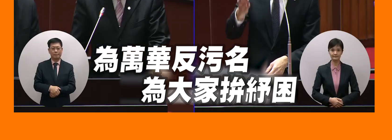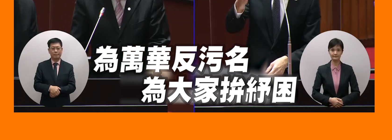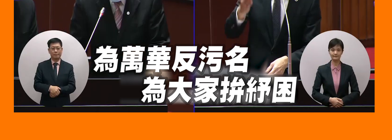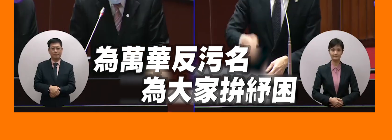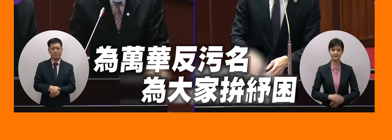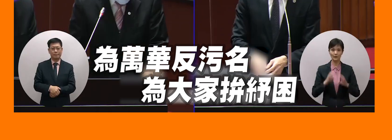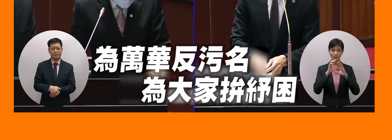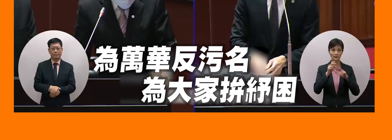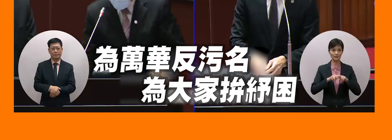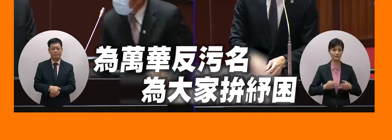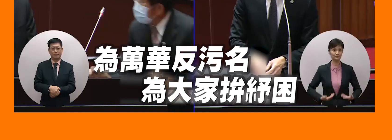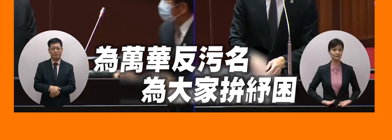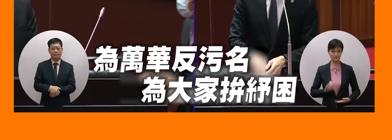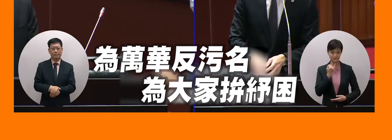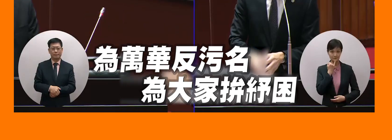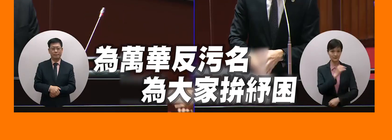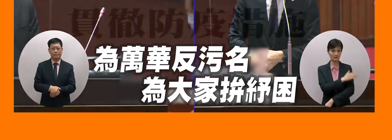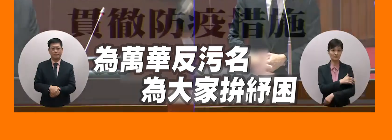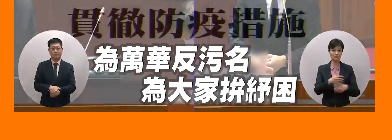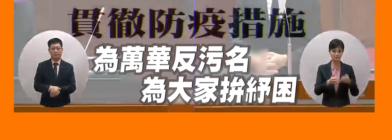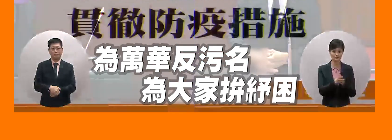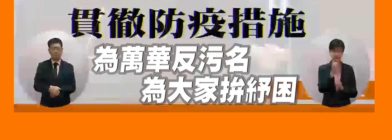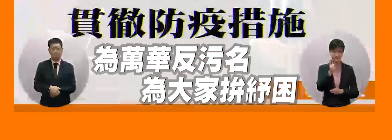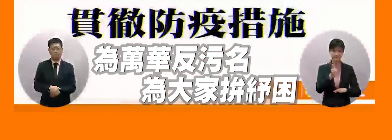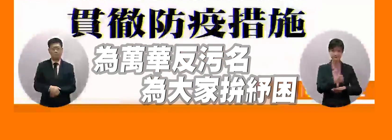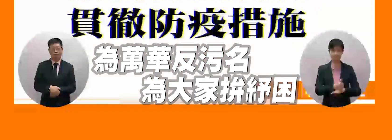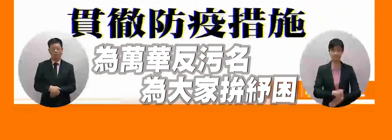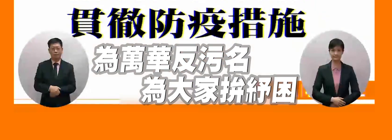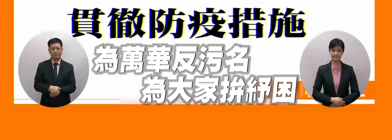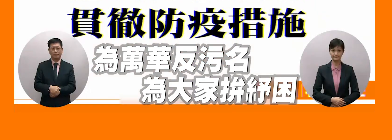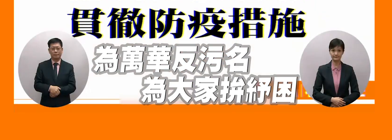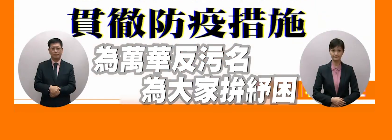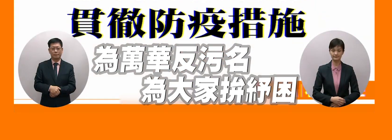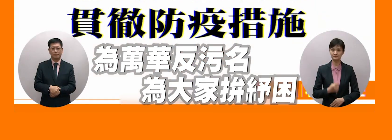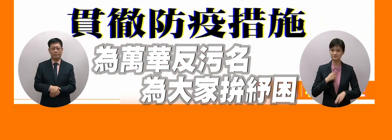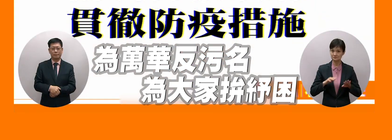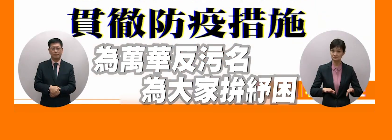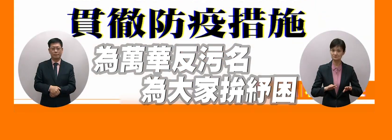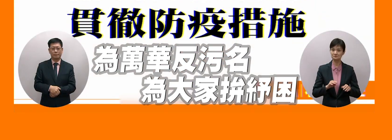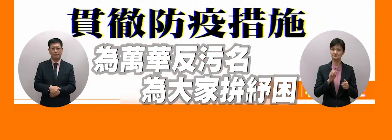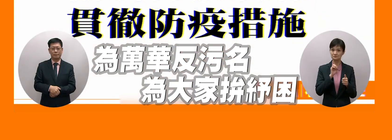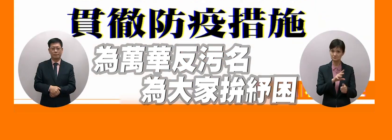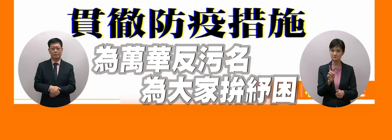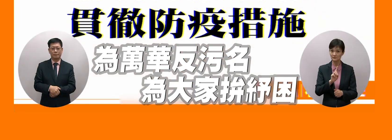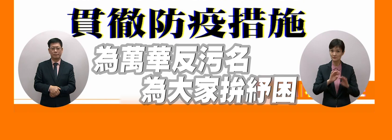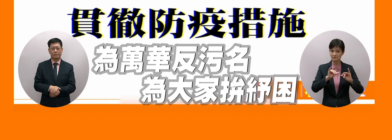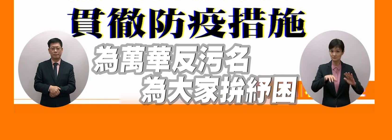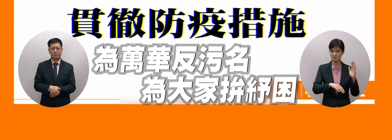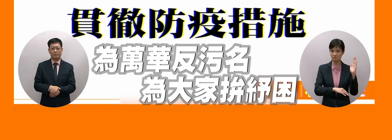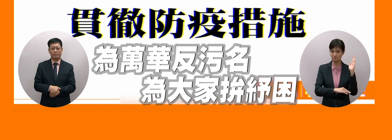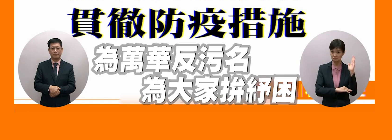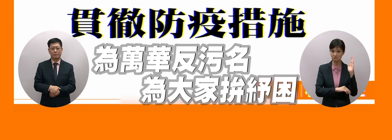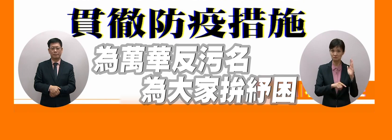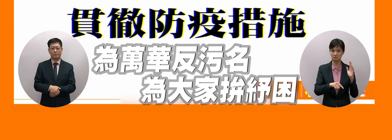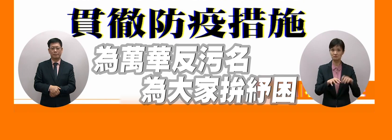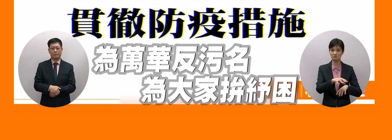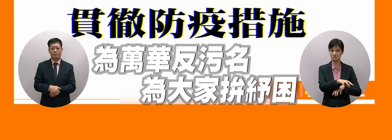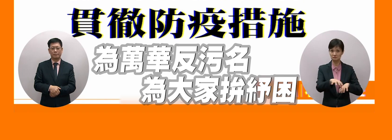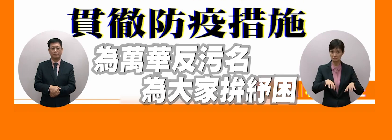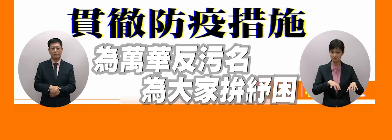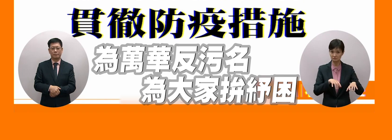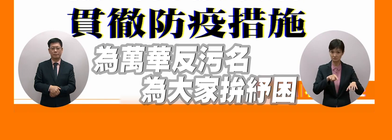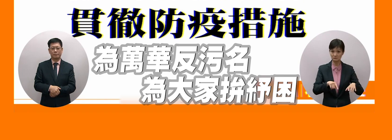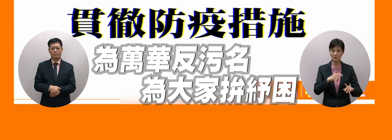回沒關係陳時中部長拜託一下我現在在說就是地方政府要是地方的國